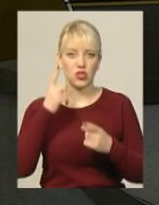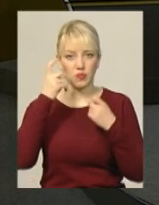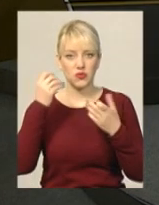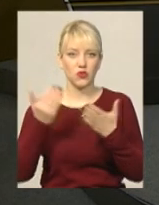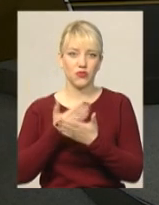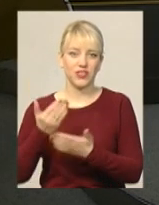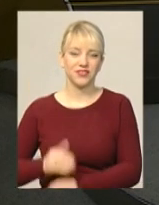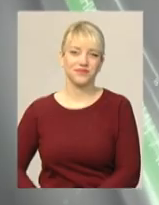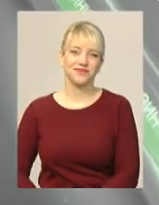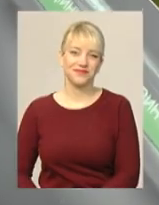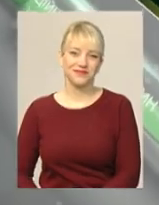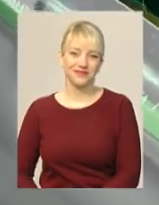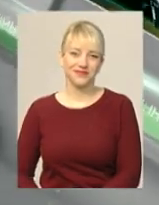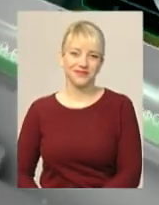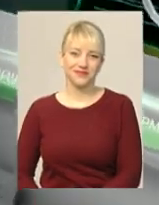випуску.